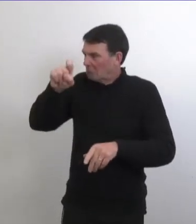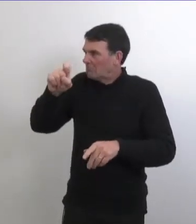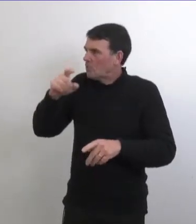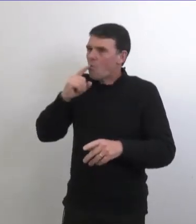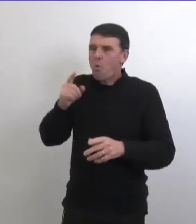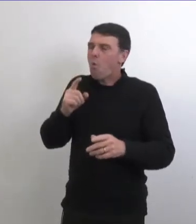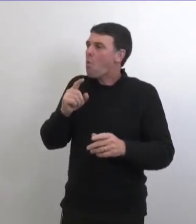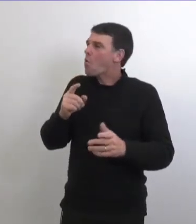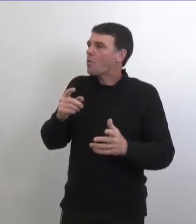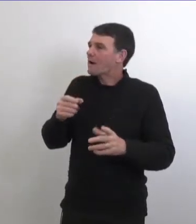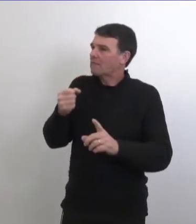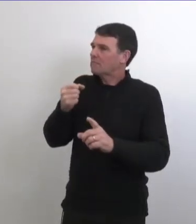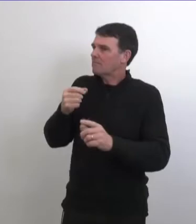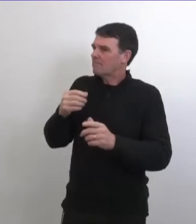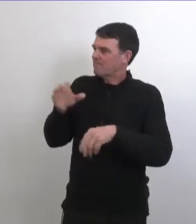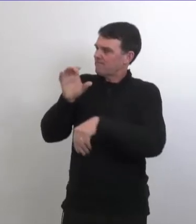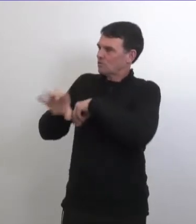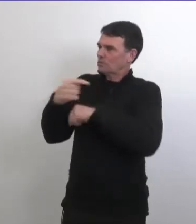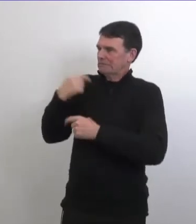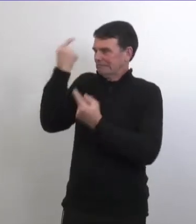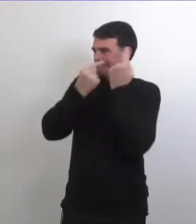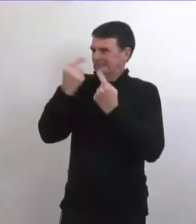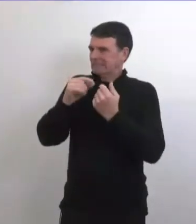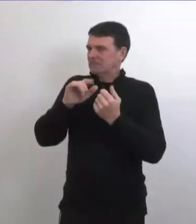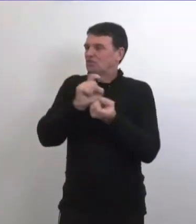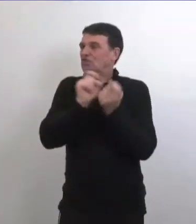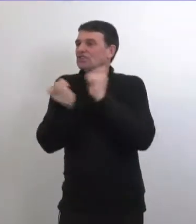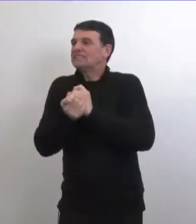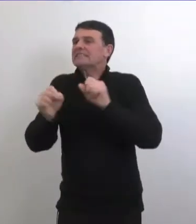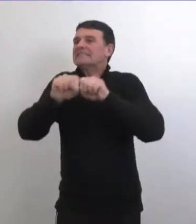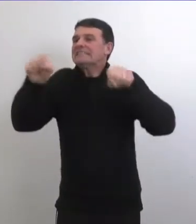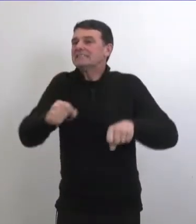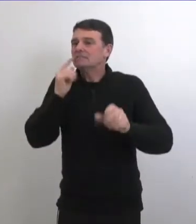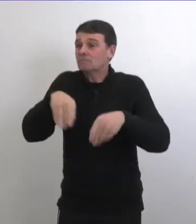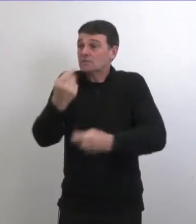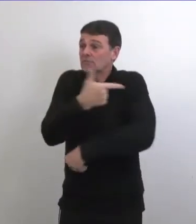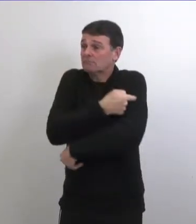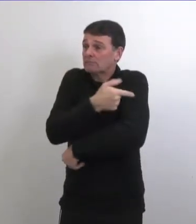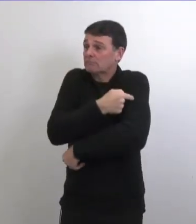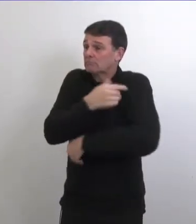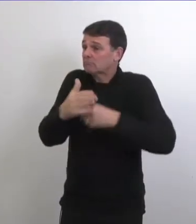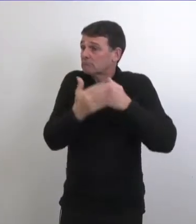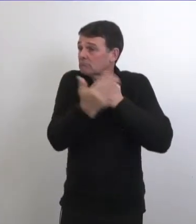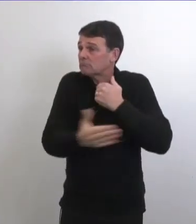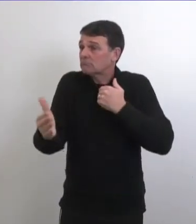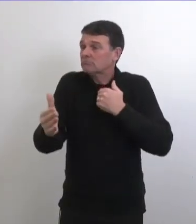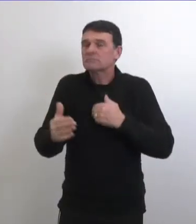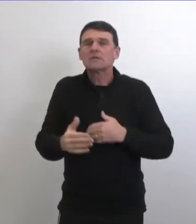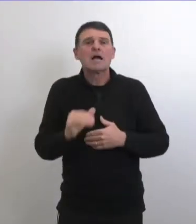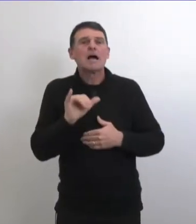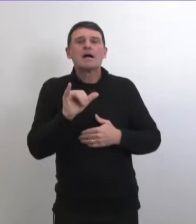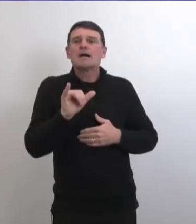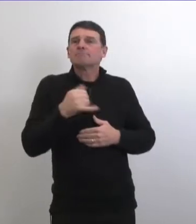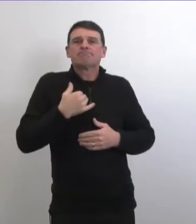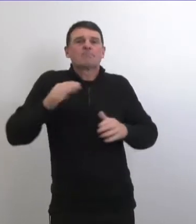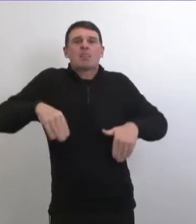'hui est ce que vous avez appris quelque chose d'inattendu ou quelque chose qui va changer la manière dont vous allez administrer les vaccins à l'avenir